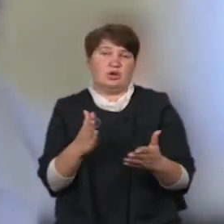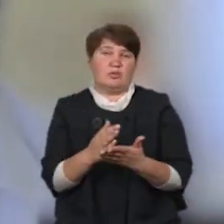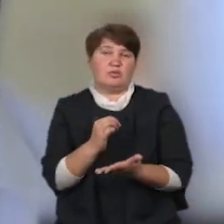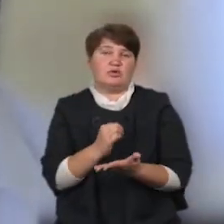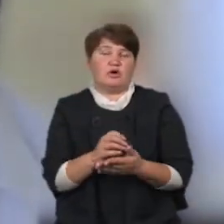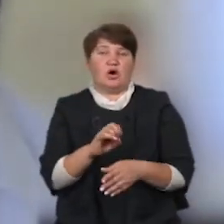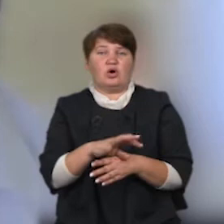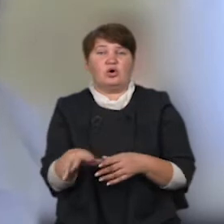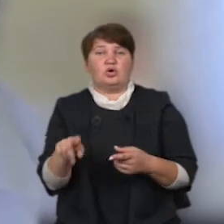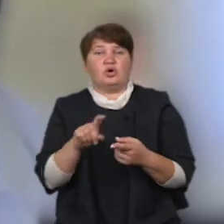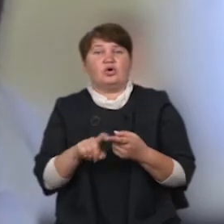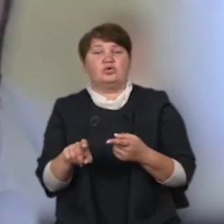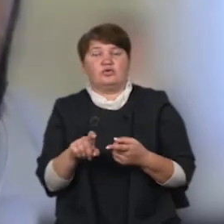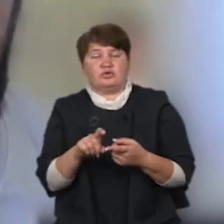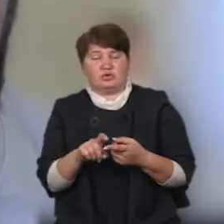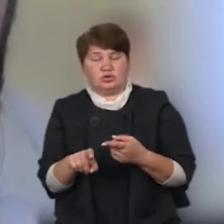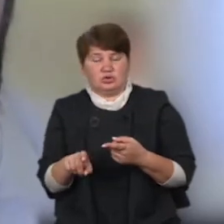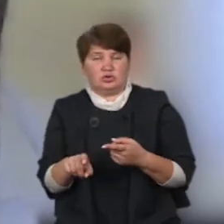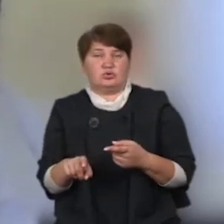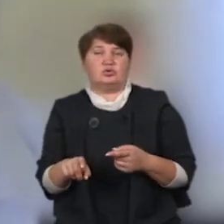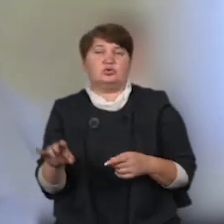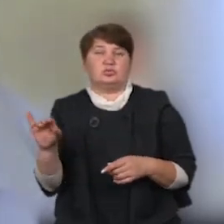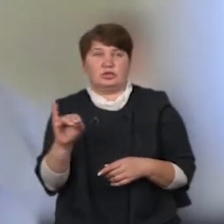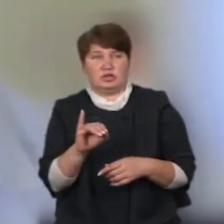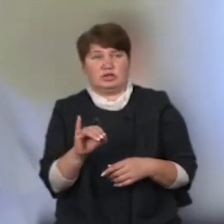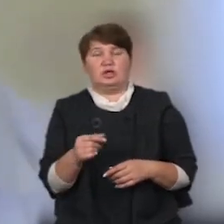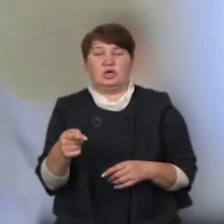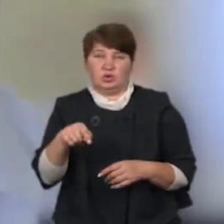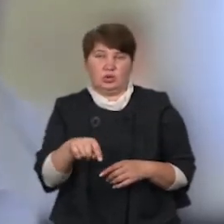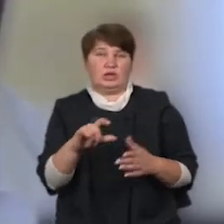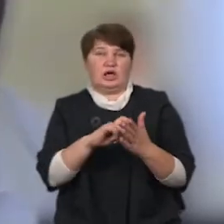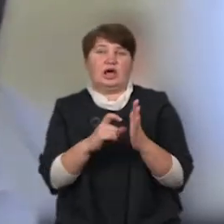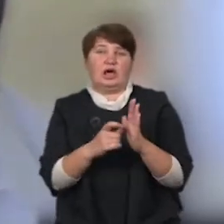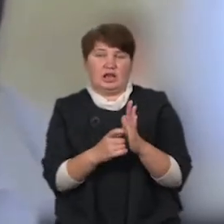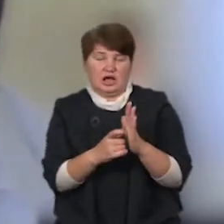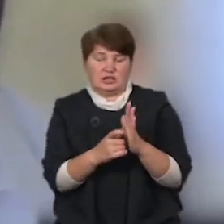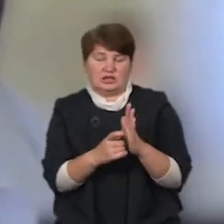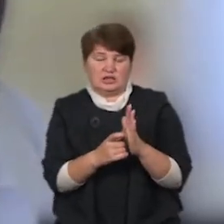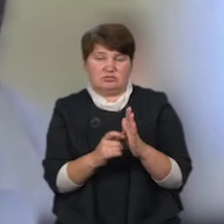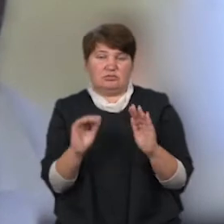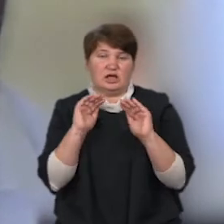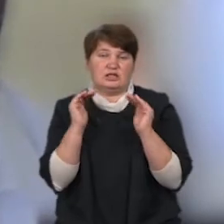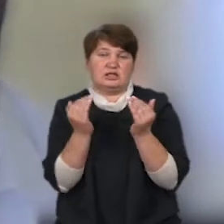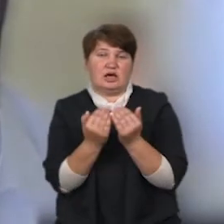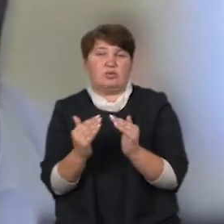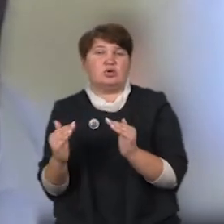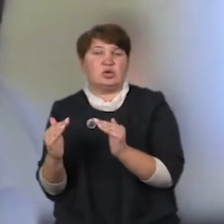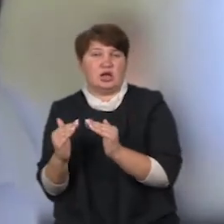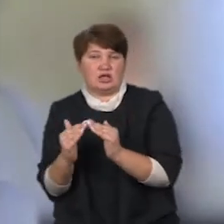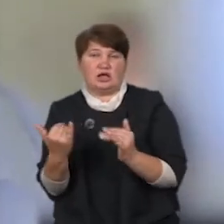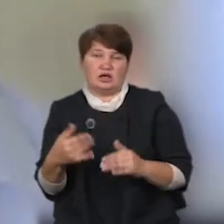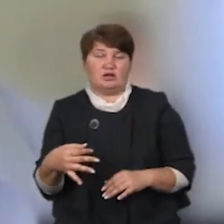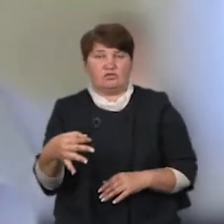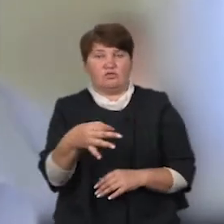ПЛР-тест з коронавірусом і відповідно тоді класи цілі перебувають на самоізоляції. У нас в області зараз на даний момент